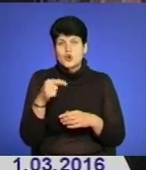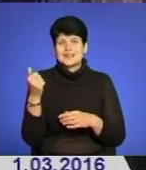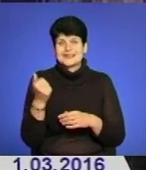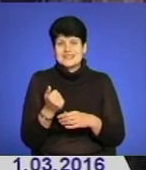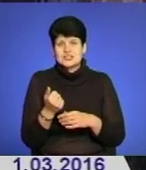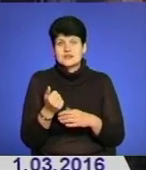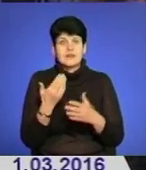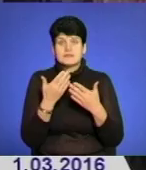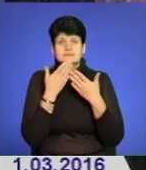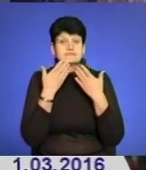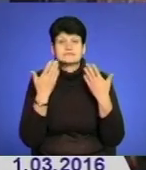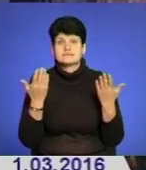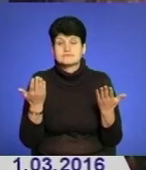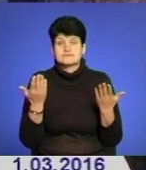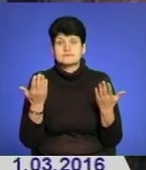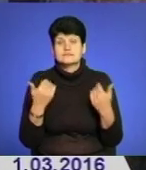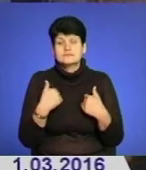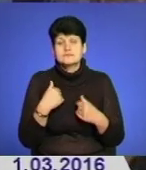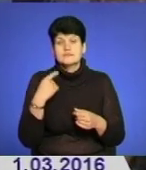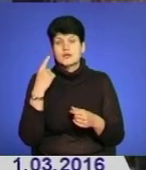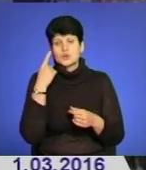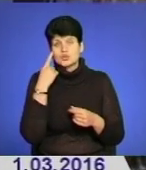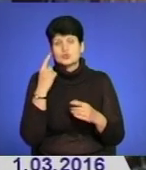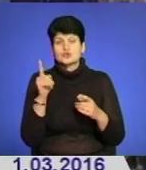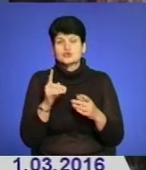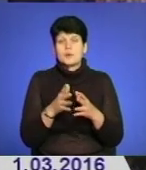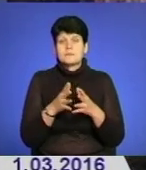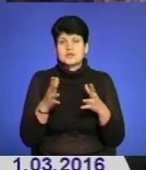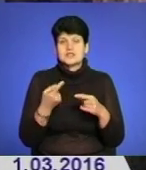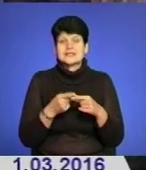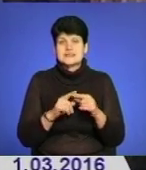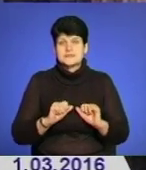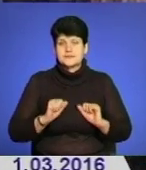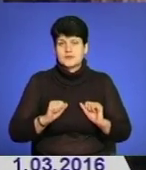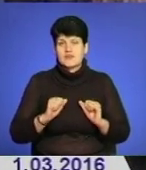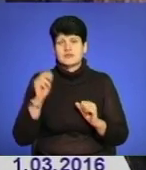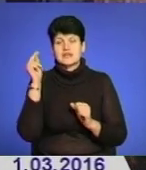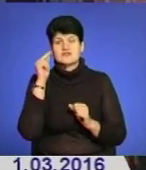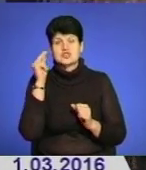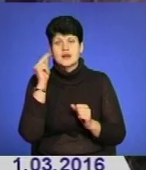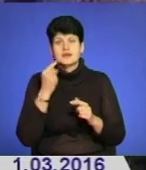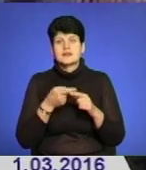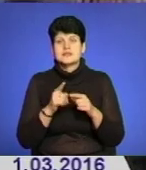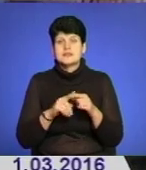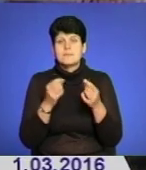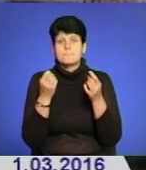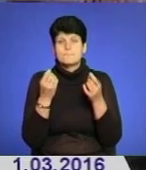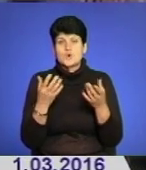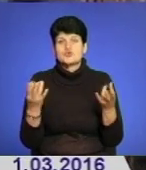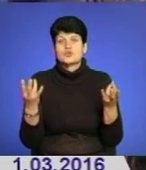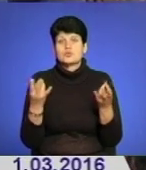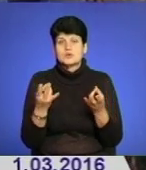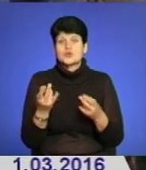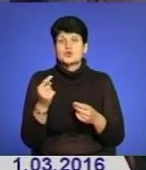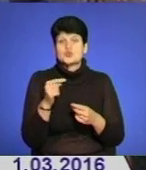так і не прийшла. Ну, я думаю, більшість цей стимулює в навчанні, принципі. Але як так, це просто необхідність того,